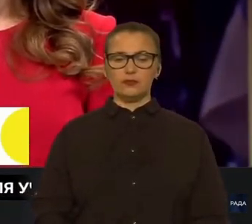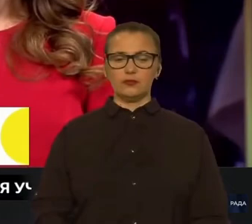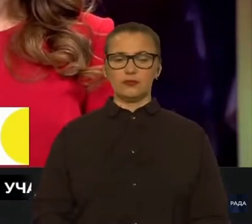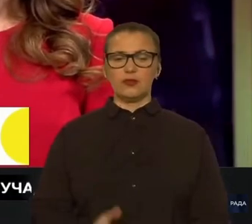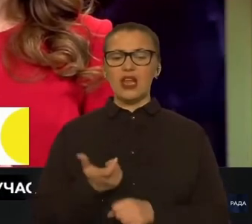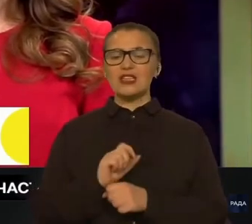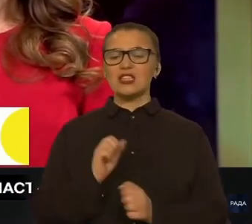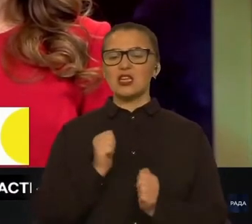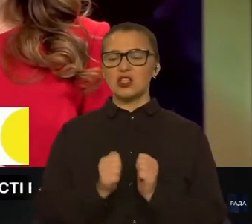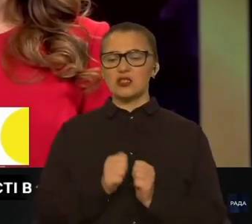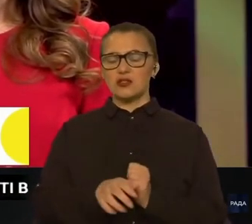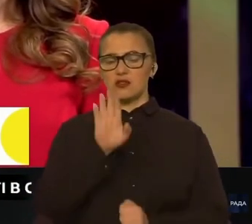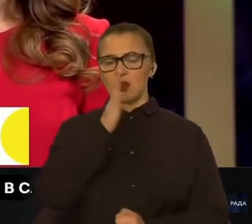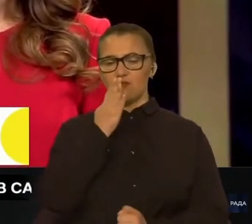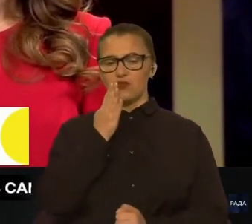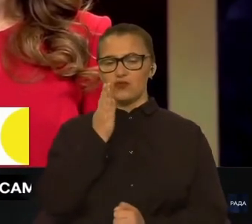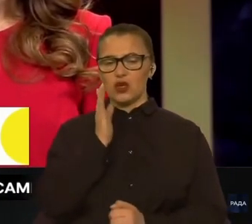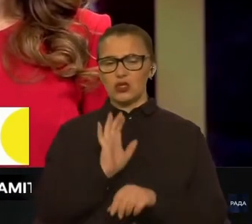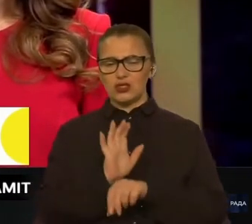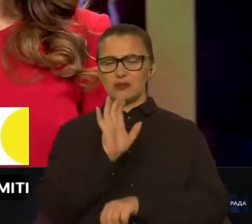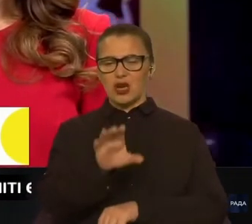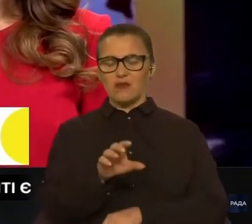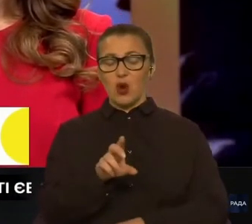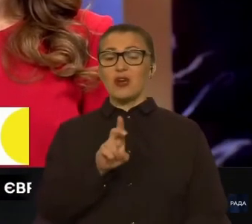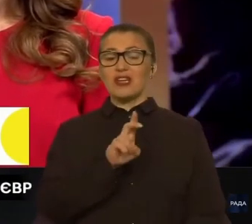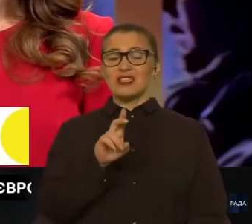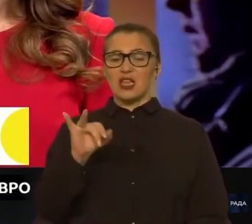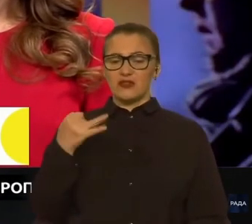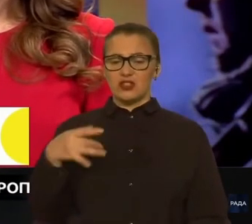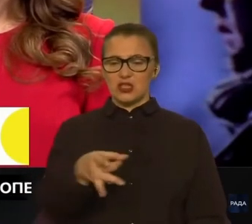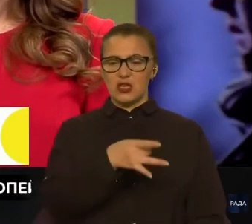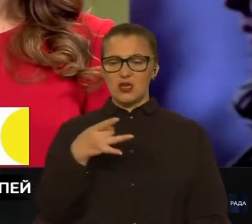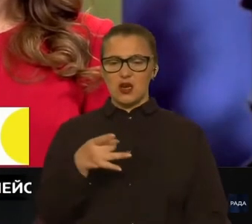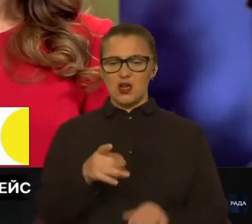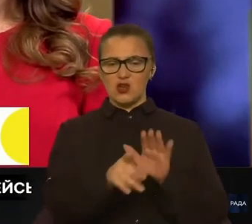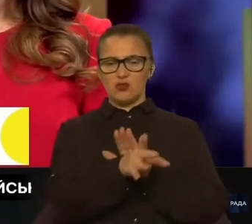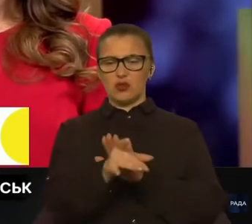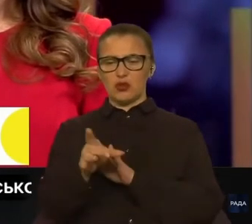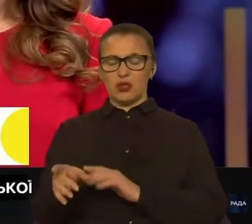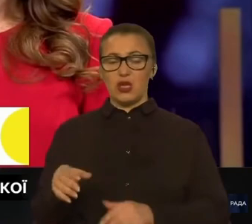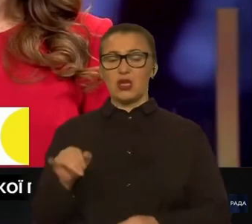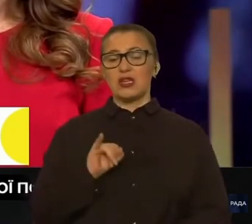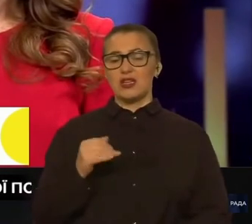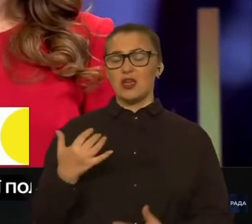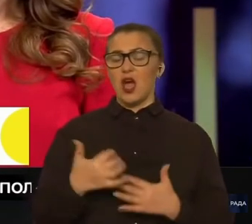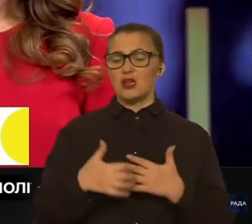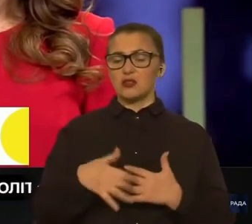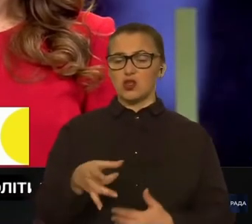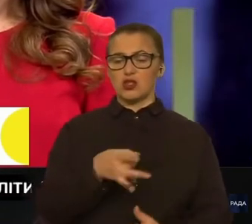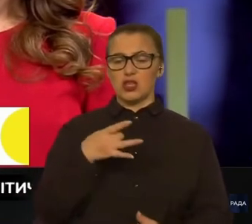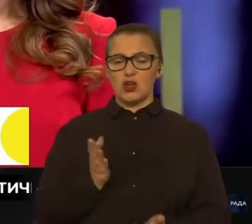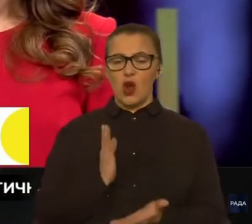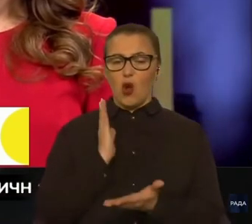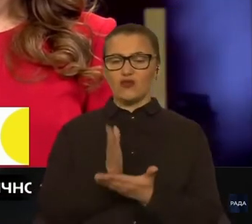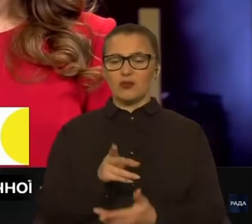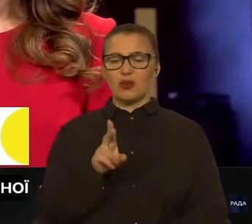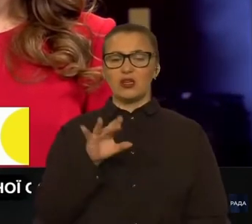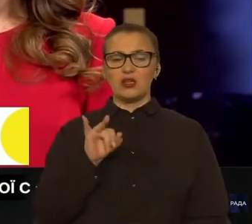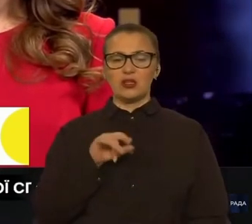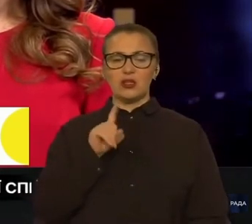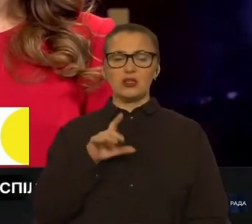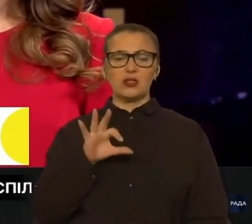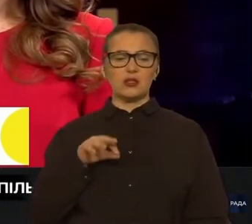Найчастіше ворог спрямовує їх по Береславському району і по Херсонському району в напрямку Кізумиса.